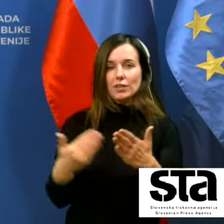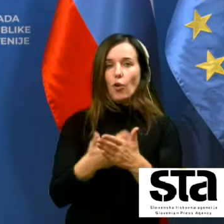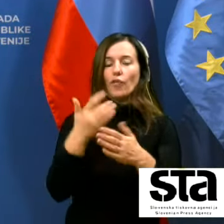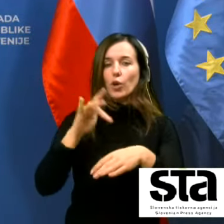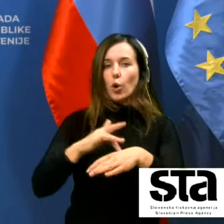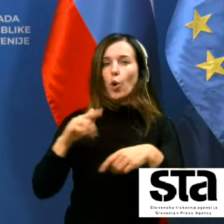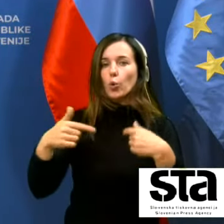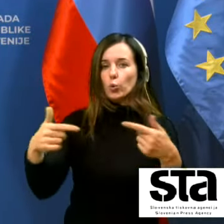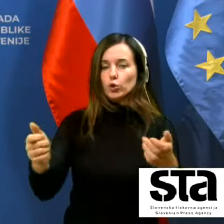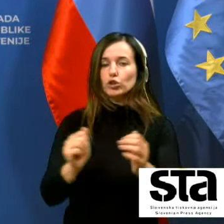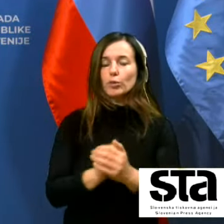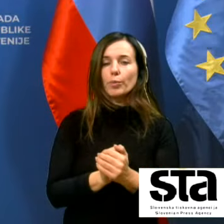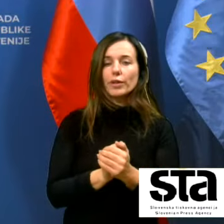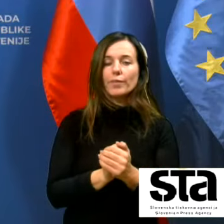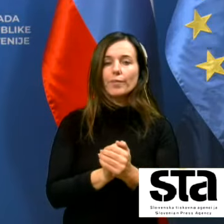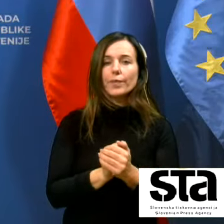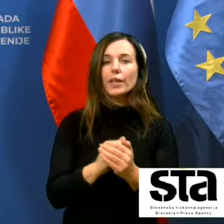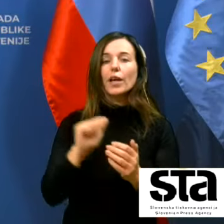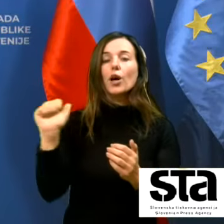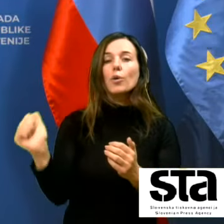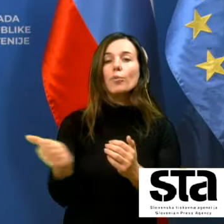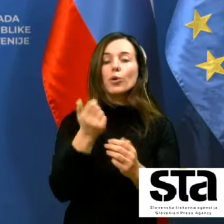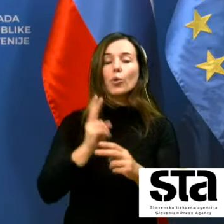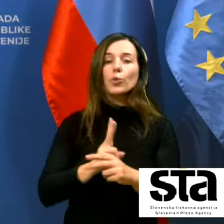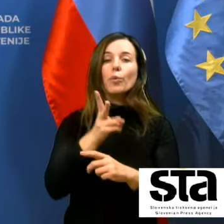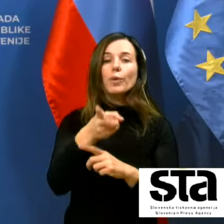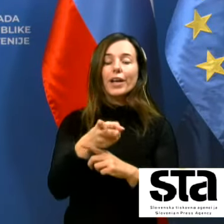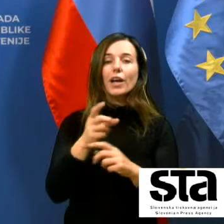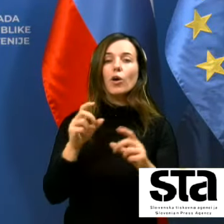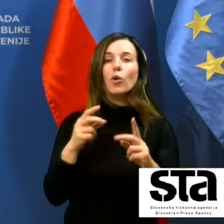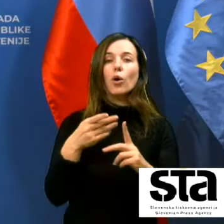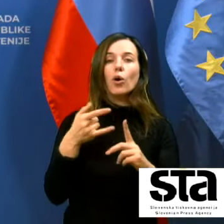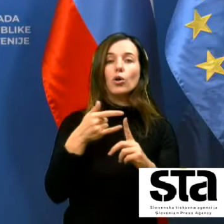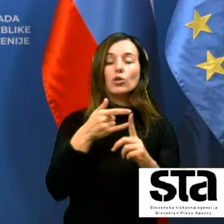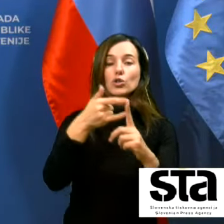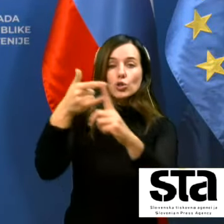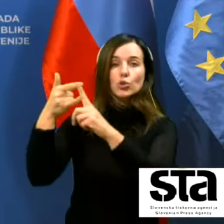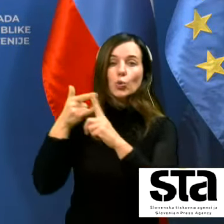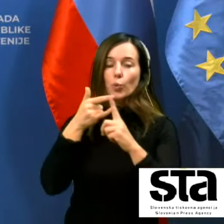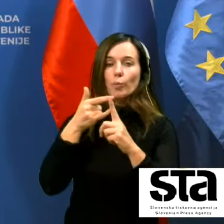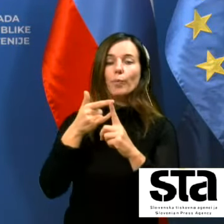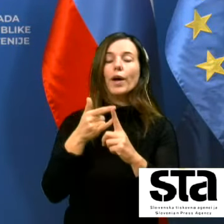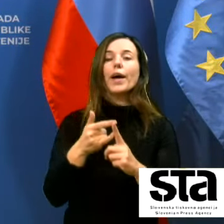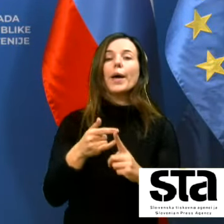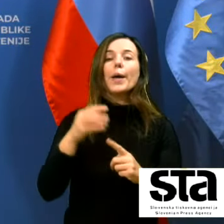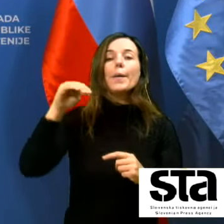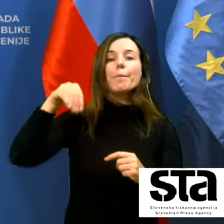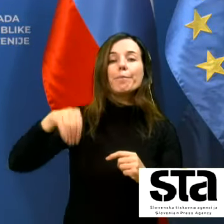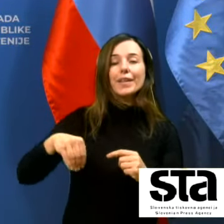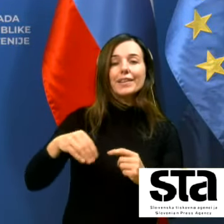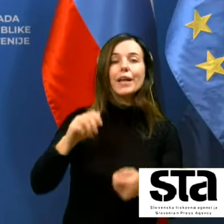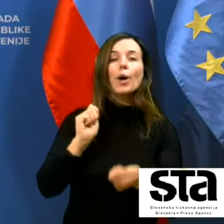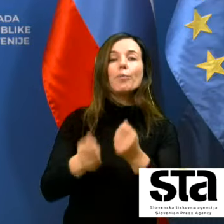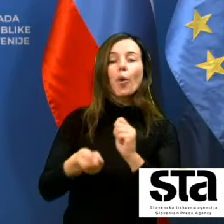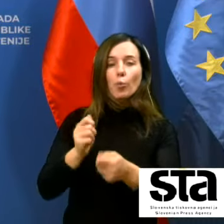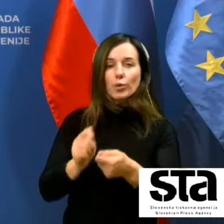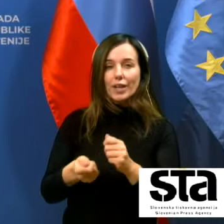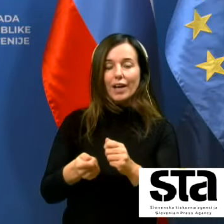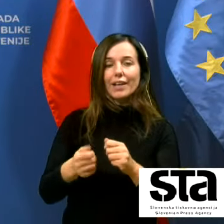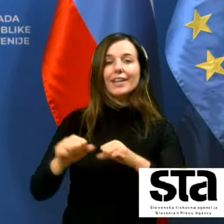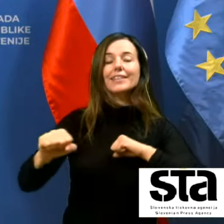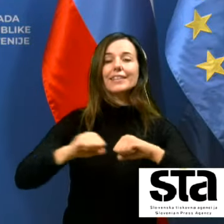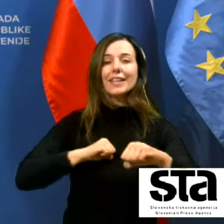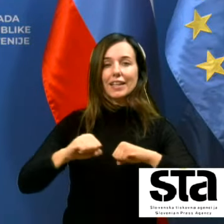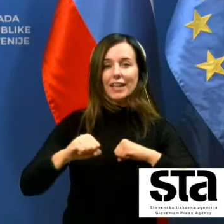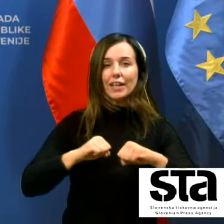zdaj pa ponovno preko zuma pozdravljam gospoda Mitjo Bobnarja generalnega direktorja Zavoda Republike